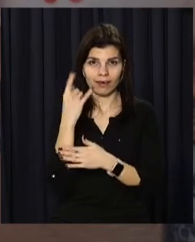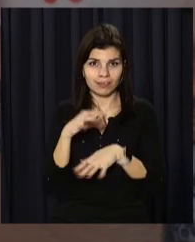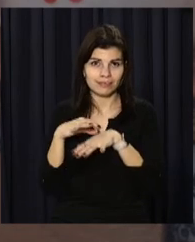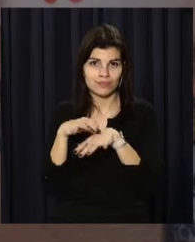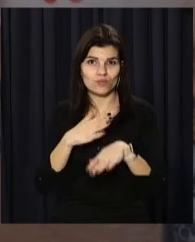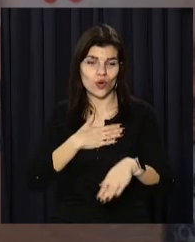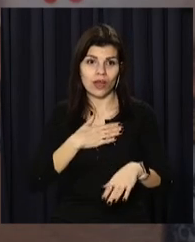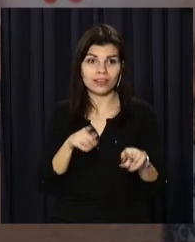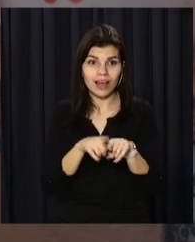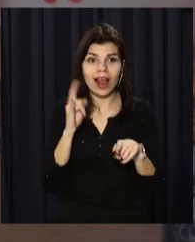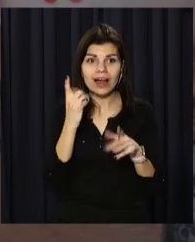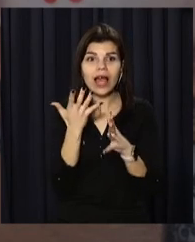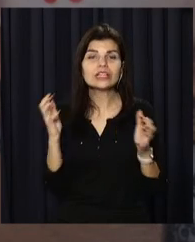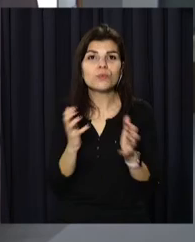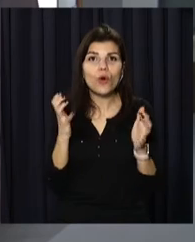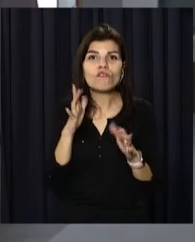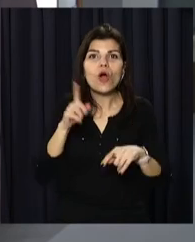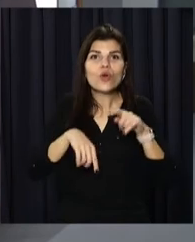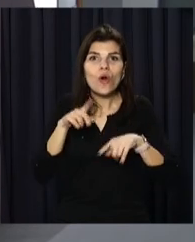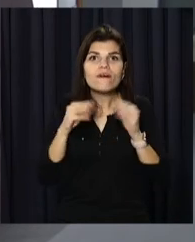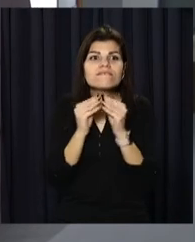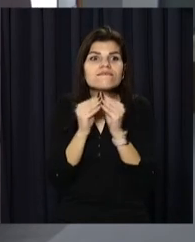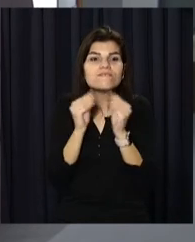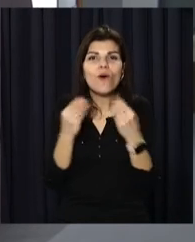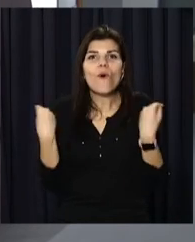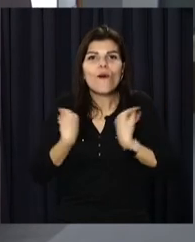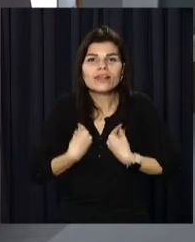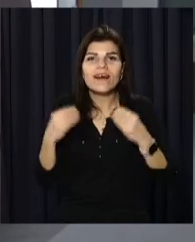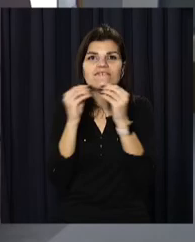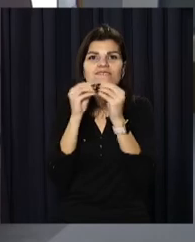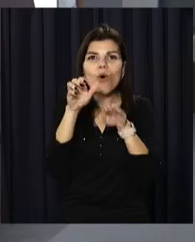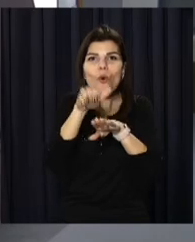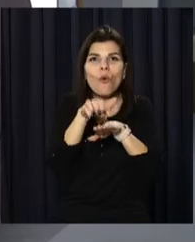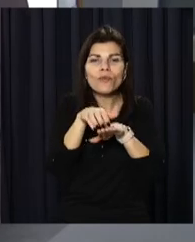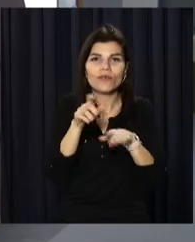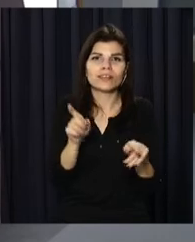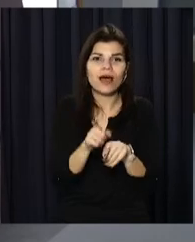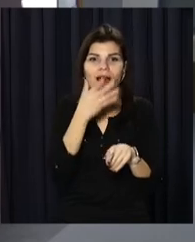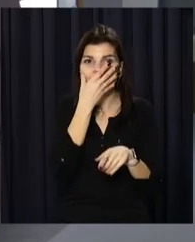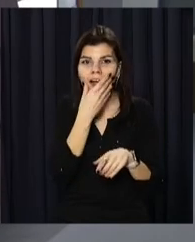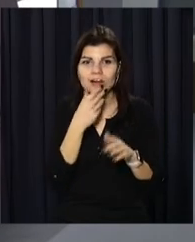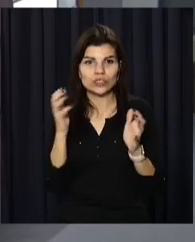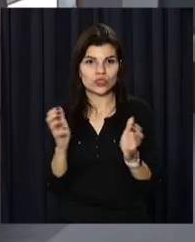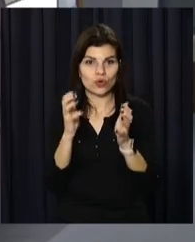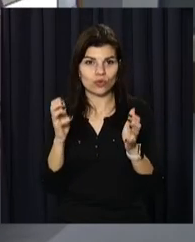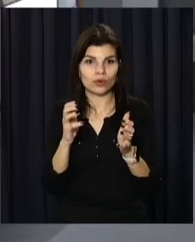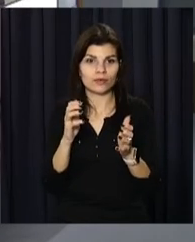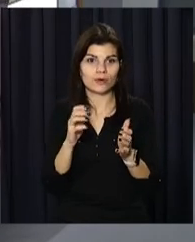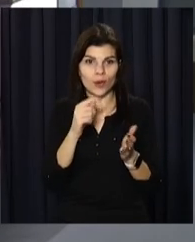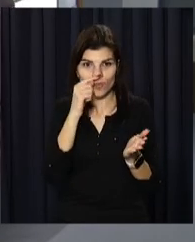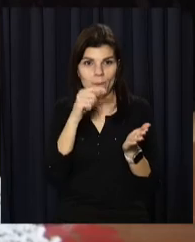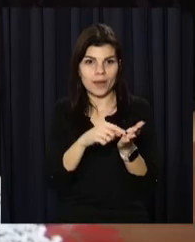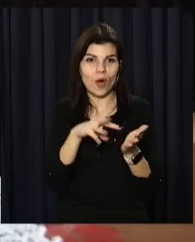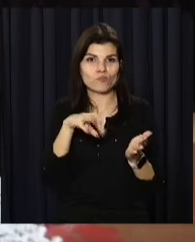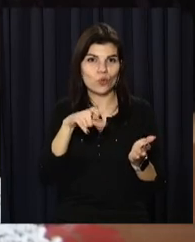такі ляльки, які зберіглися у рідному одязі, у рідному взутті, такої гарної збереженості, опинилися в музеї